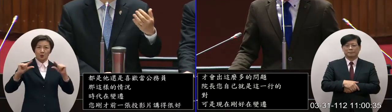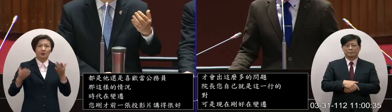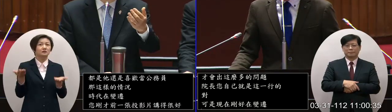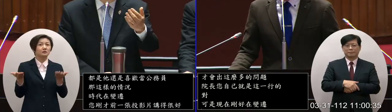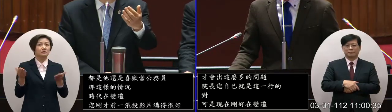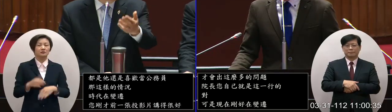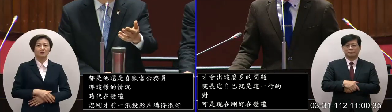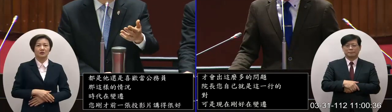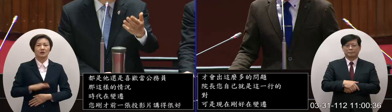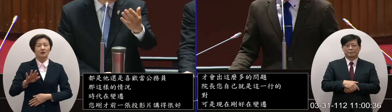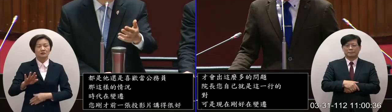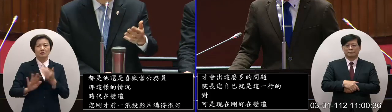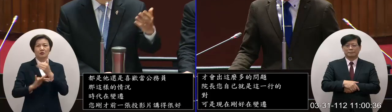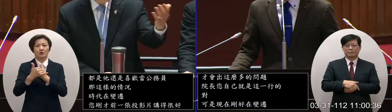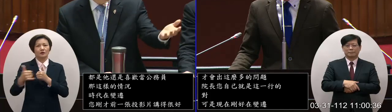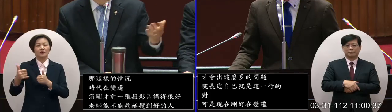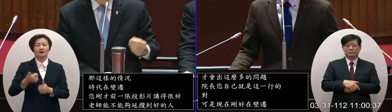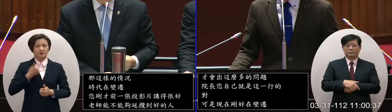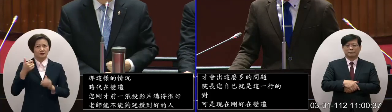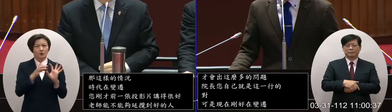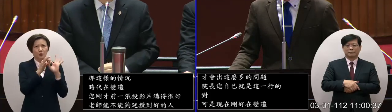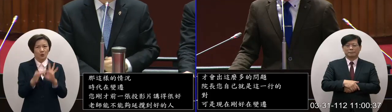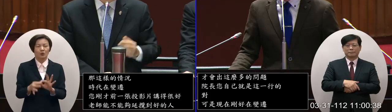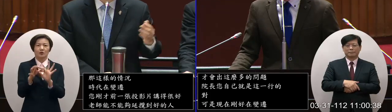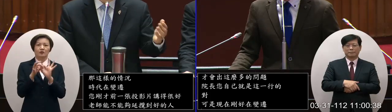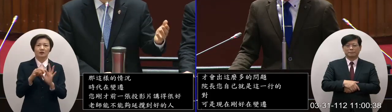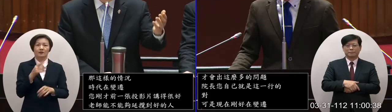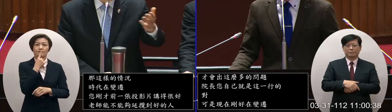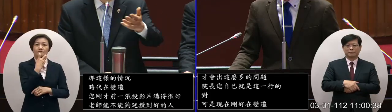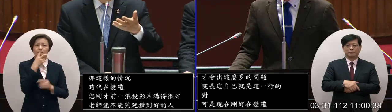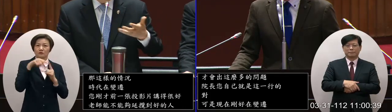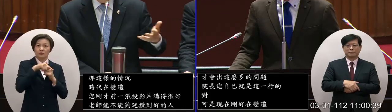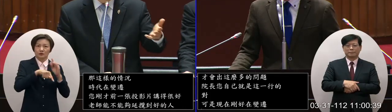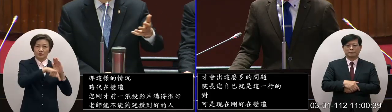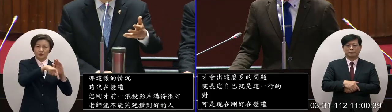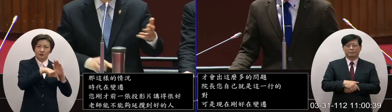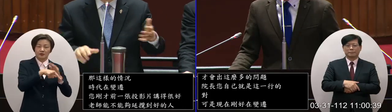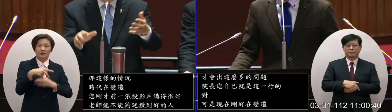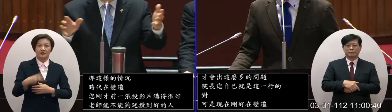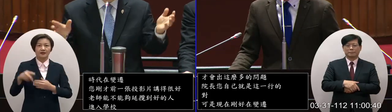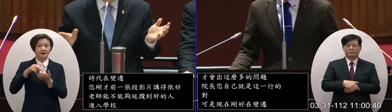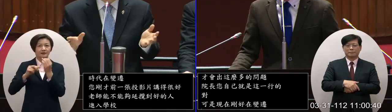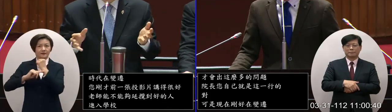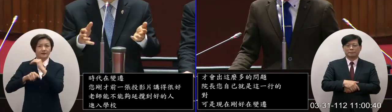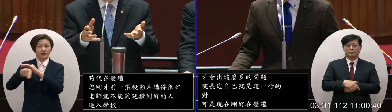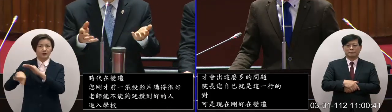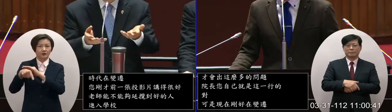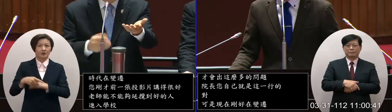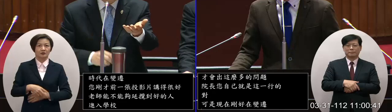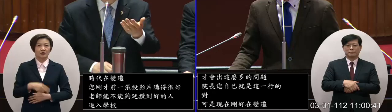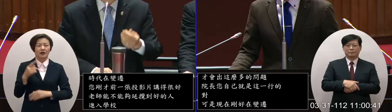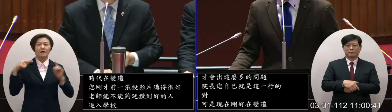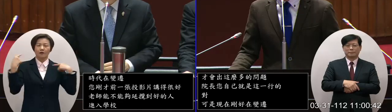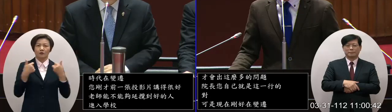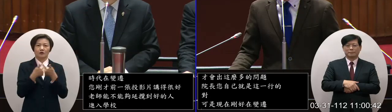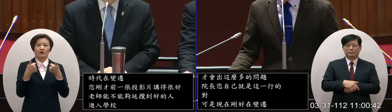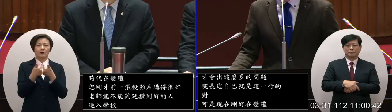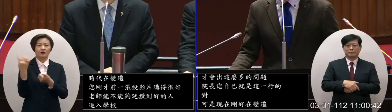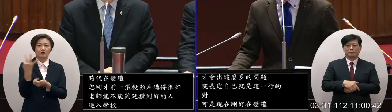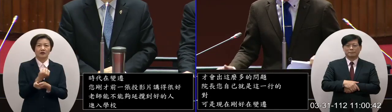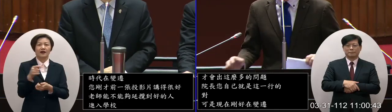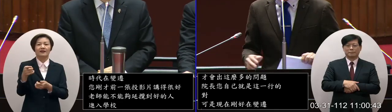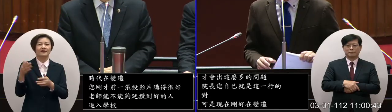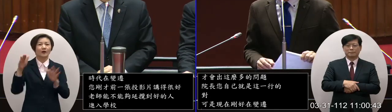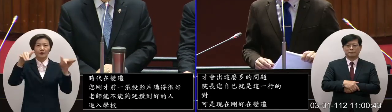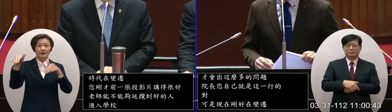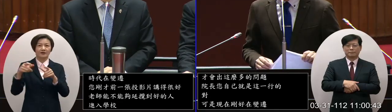謝謝委員一直很關心然後中愛研究院還有大院這邊一直在開會您也召開了一個